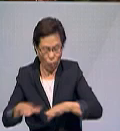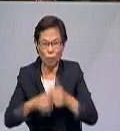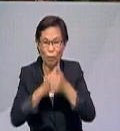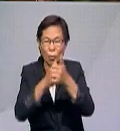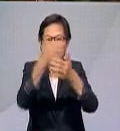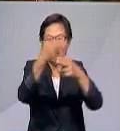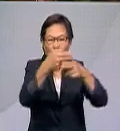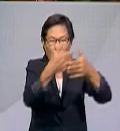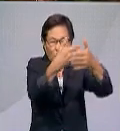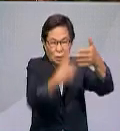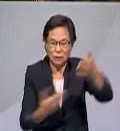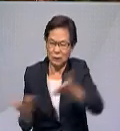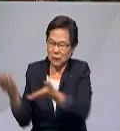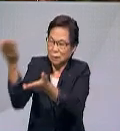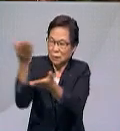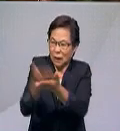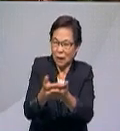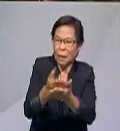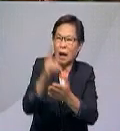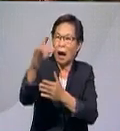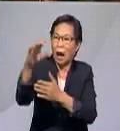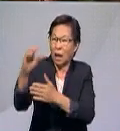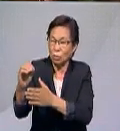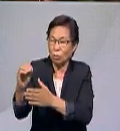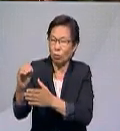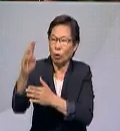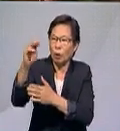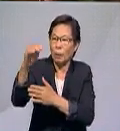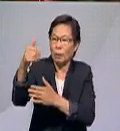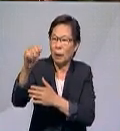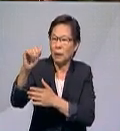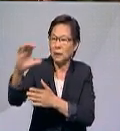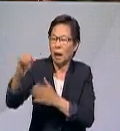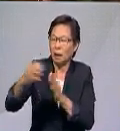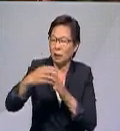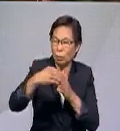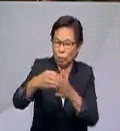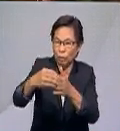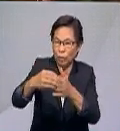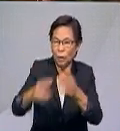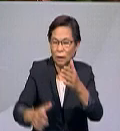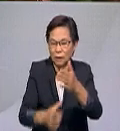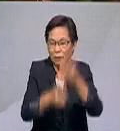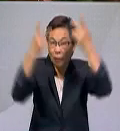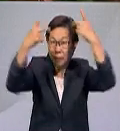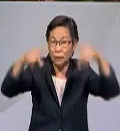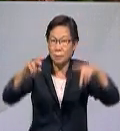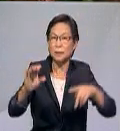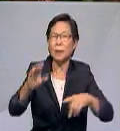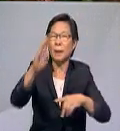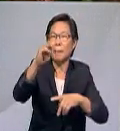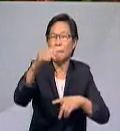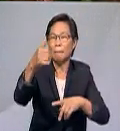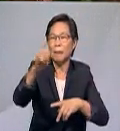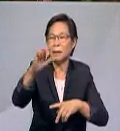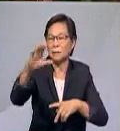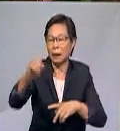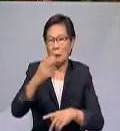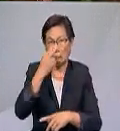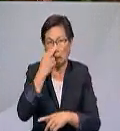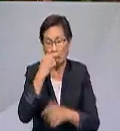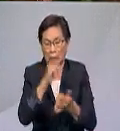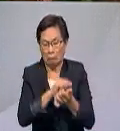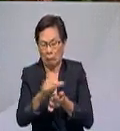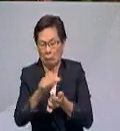mengikut senaraian nama yang dicadangkan beberapa ex-co maskar diketuai timbalan Presiden Maskar dan peliknya turut